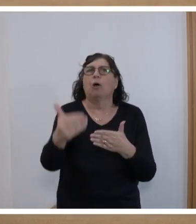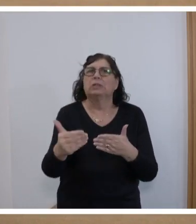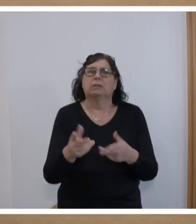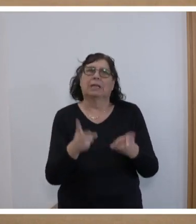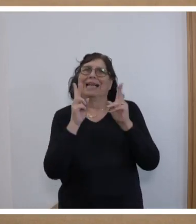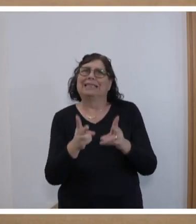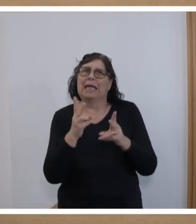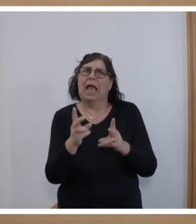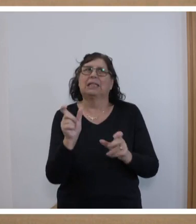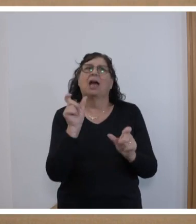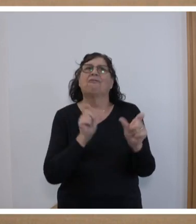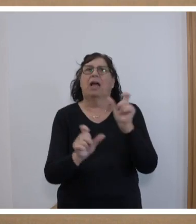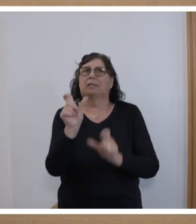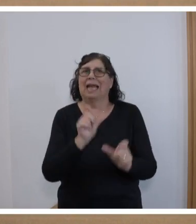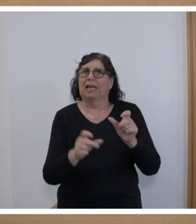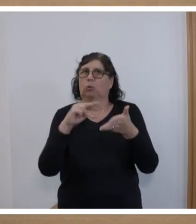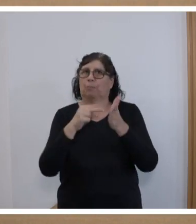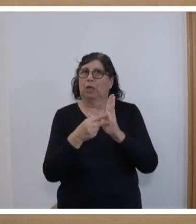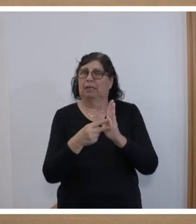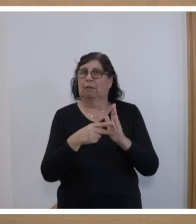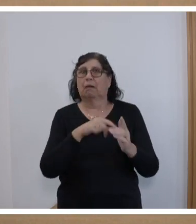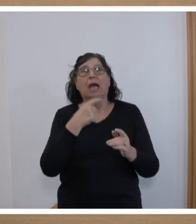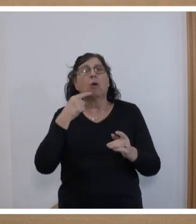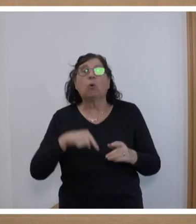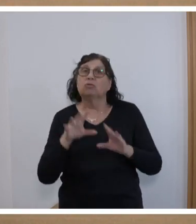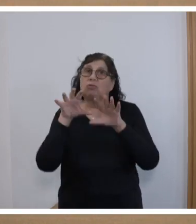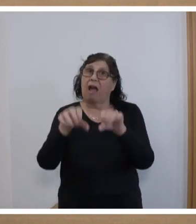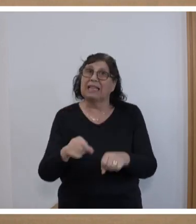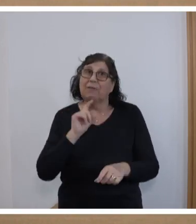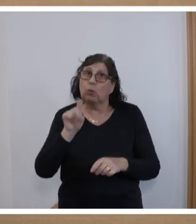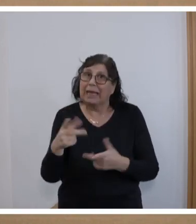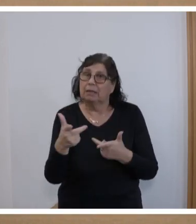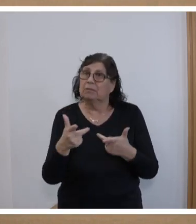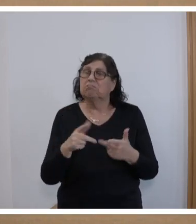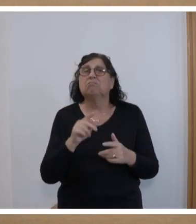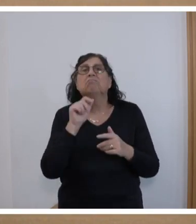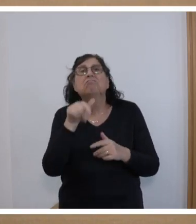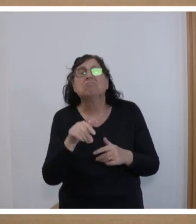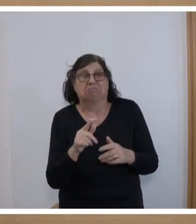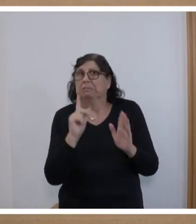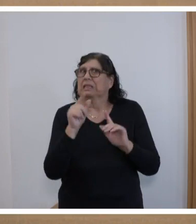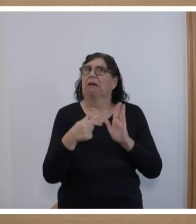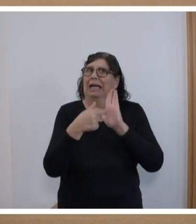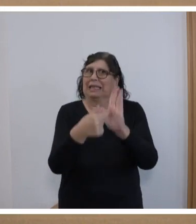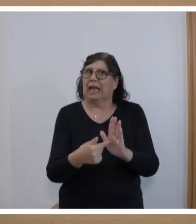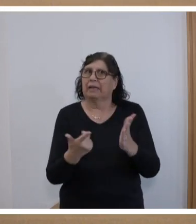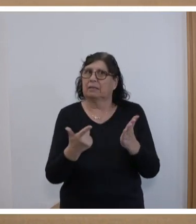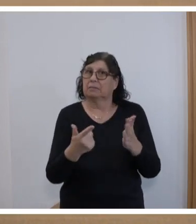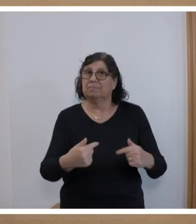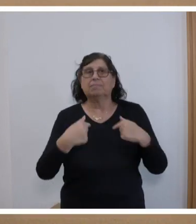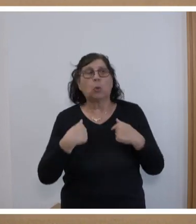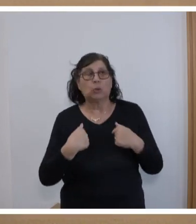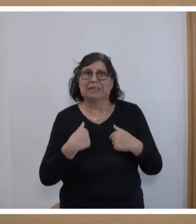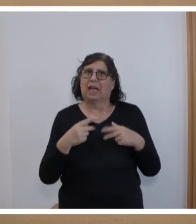Verteidigungspolitik. Der russische Angriff auf die Ukraine hat ja eins über und über deutlich gemacht. Unsere